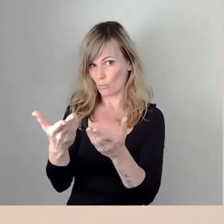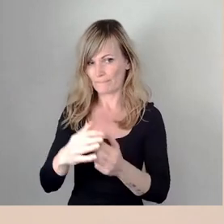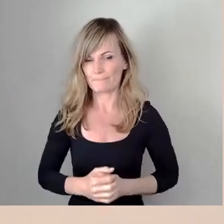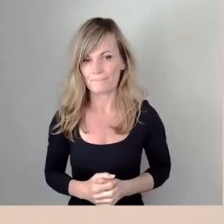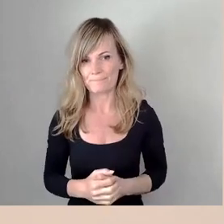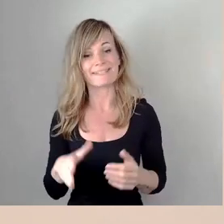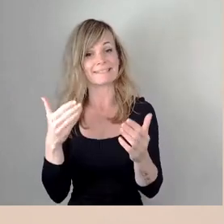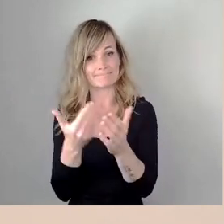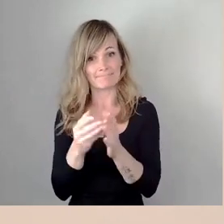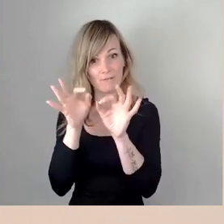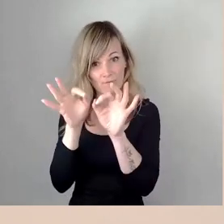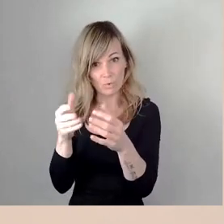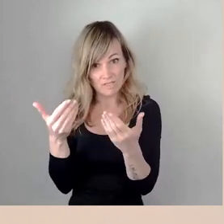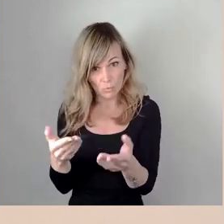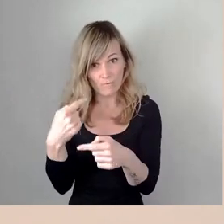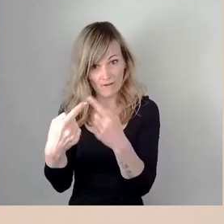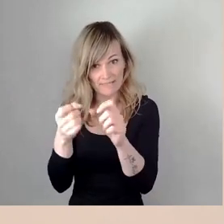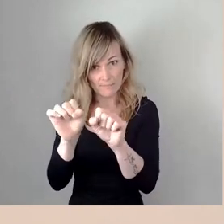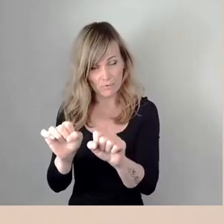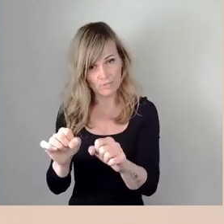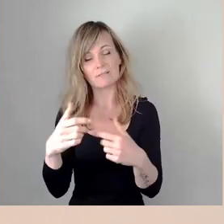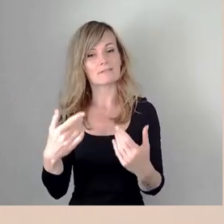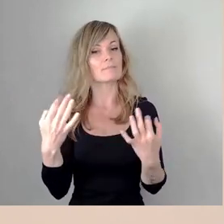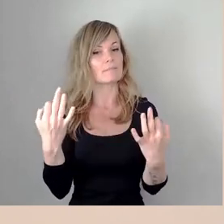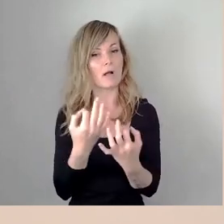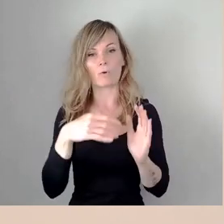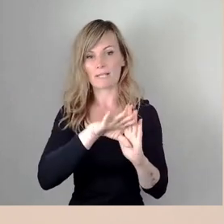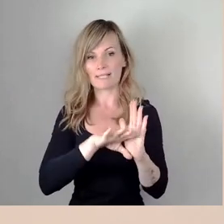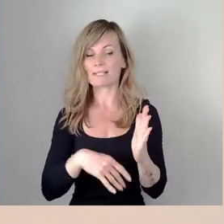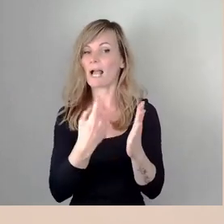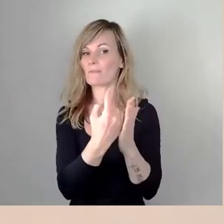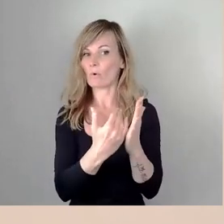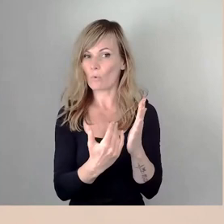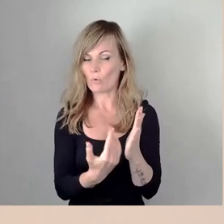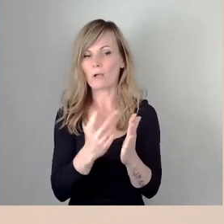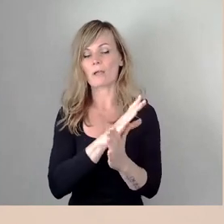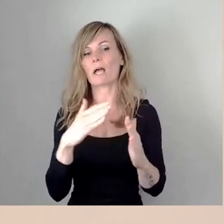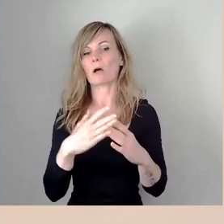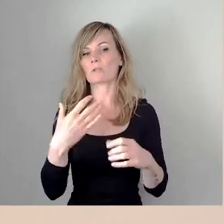gewährleisten, braucht es aber angesichts der gesetzlichen Anforderungen des Haushalts und Beihilferechts